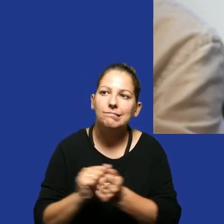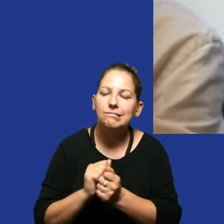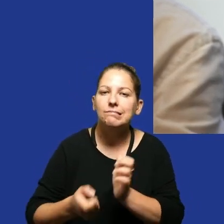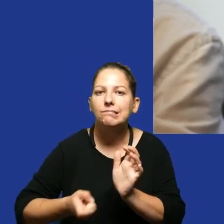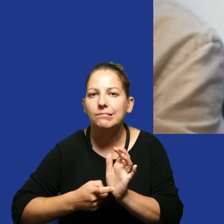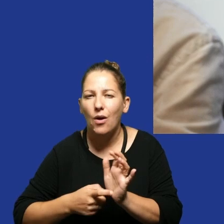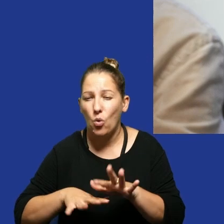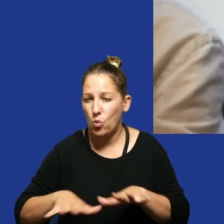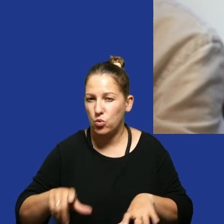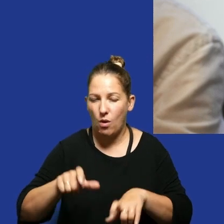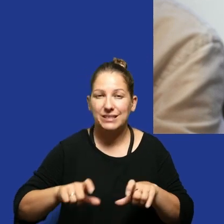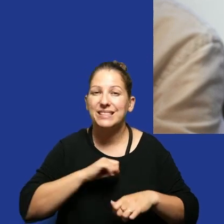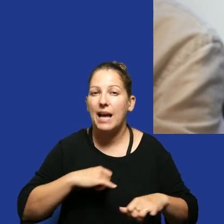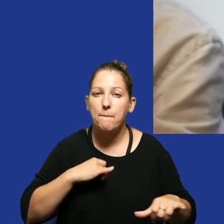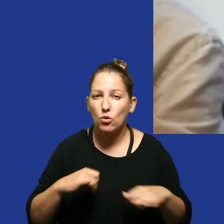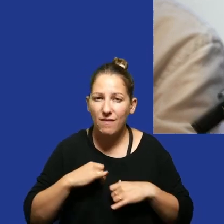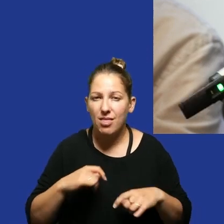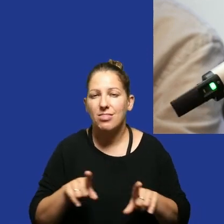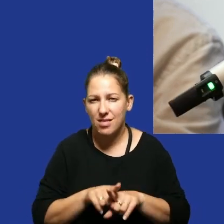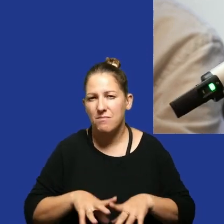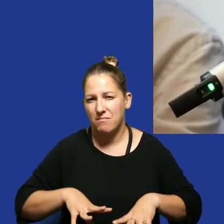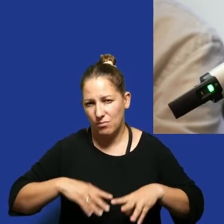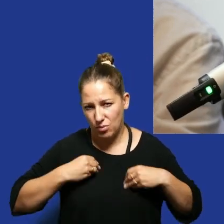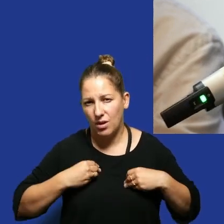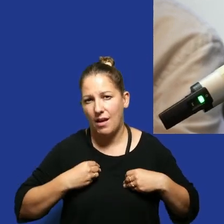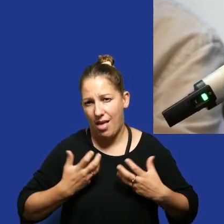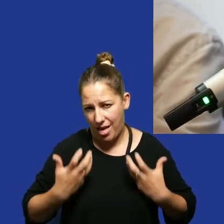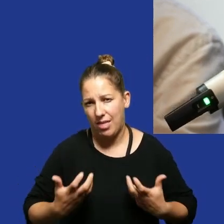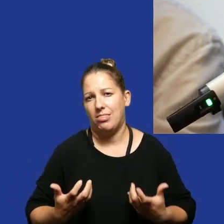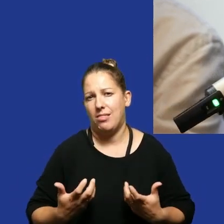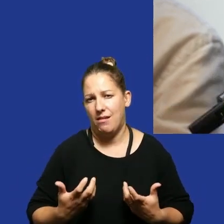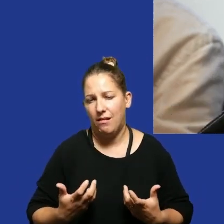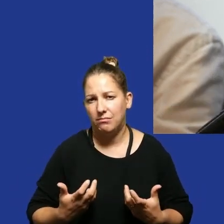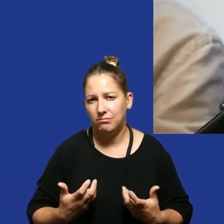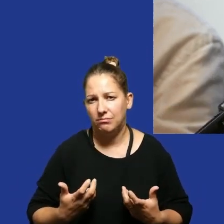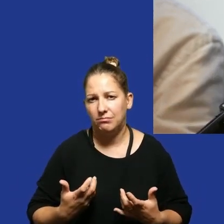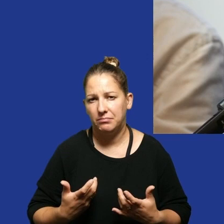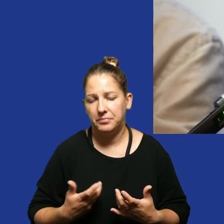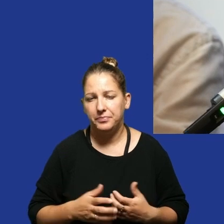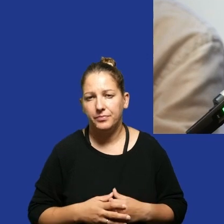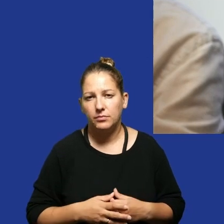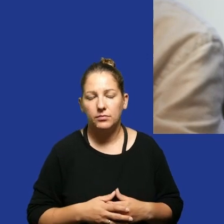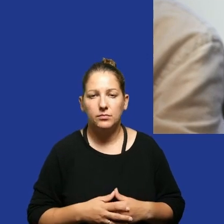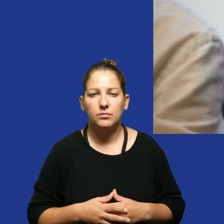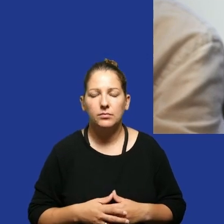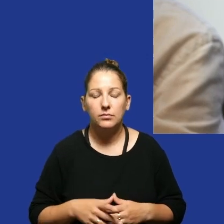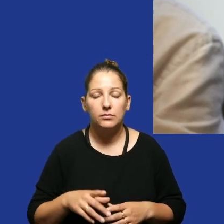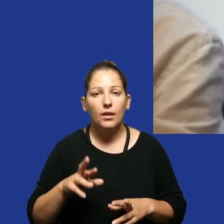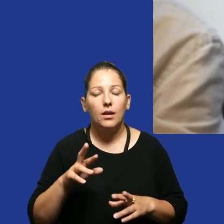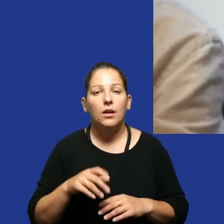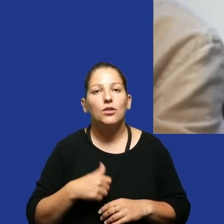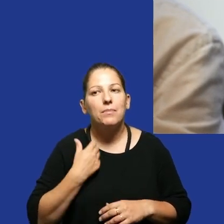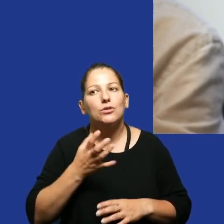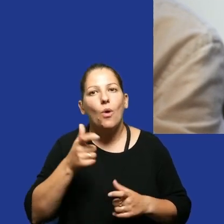jest spora grupa samorządowców, która by przyjęła chętnie, tak naprawdę z taką intencją, żeby